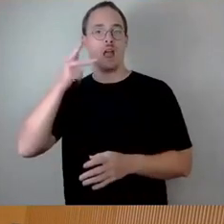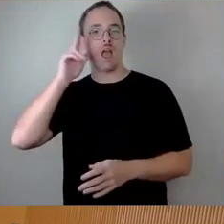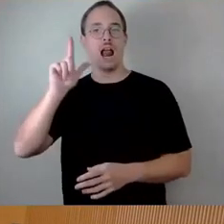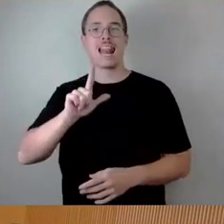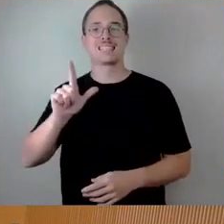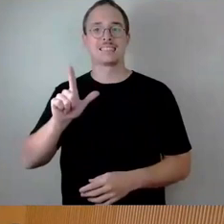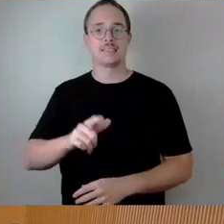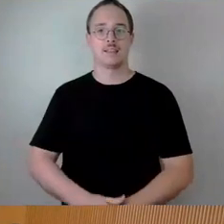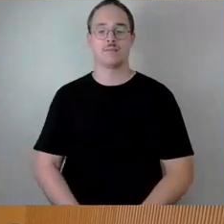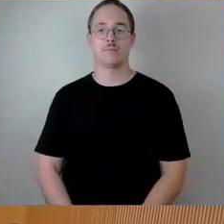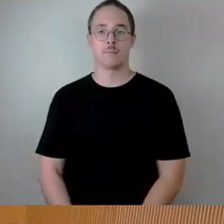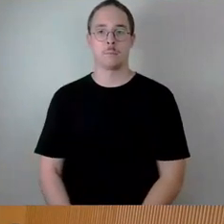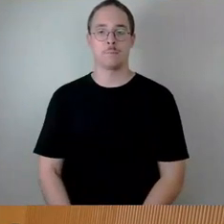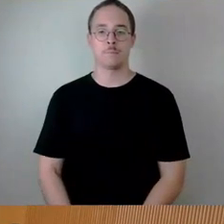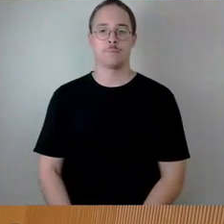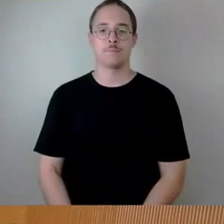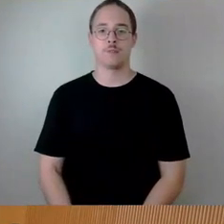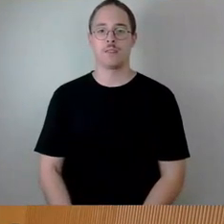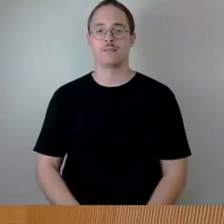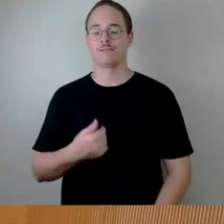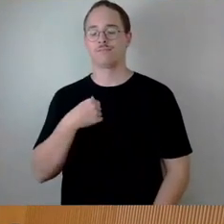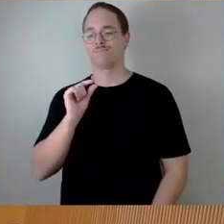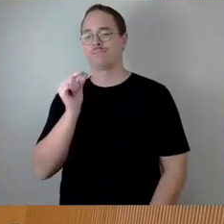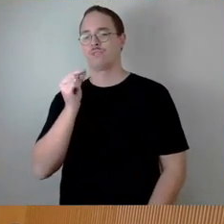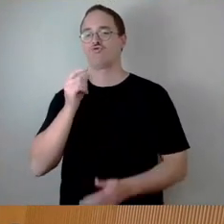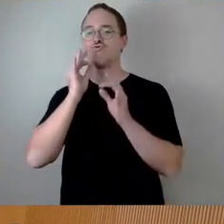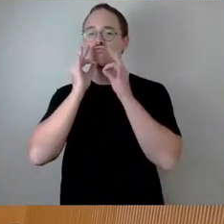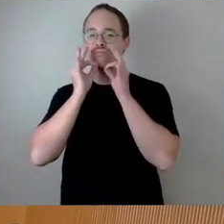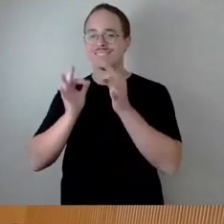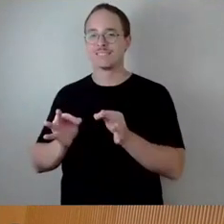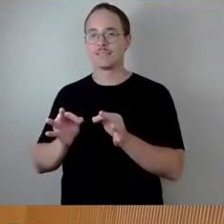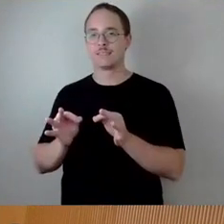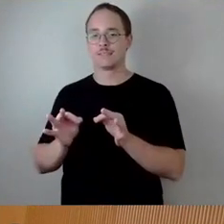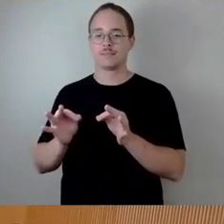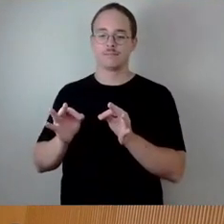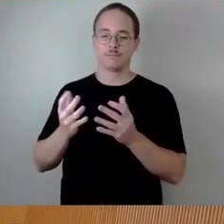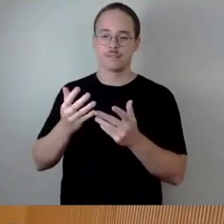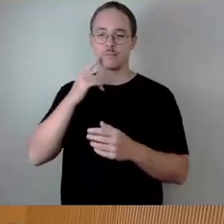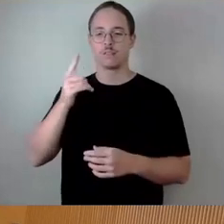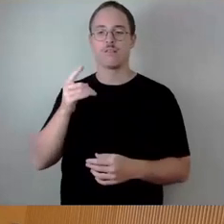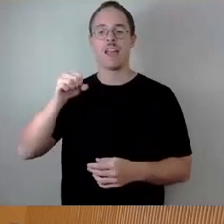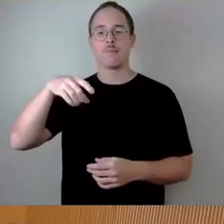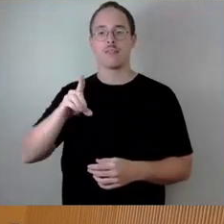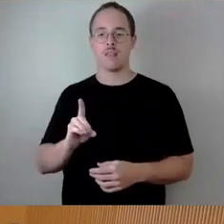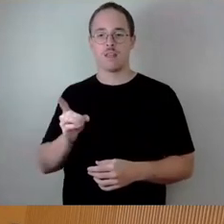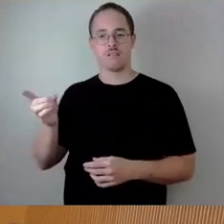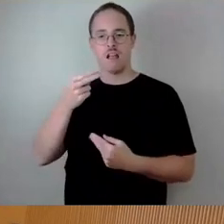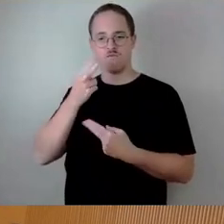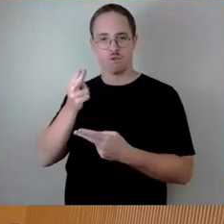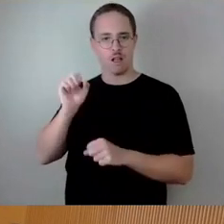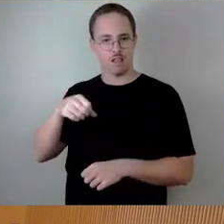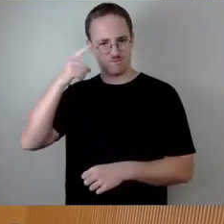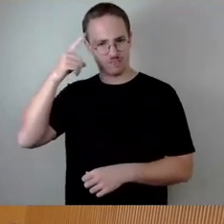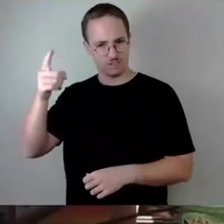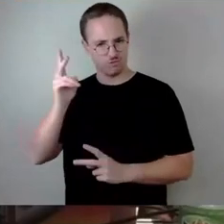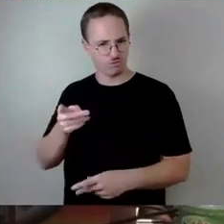Ich würde es vielleicht ein bisschen spezifizieren, wenn Sie sagen, dass nur die SPD die Antwort auf diese Frage wissen kann, bedeutet das implizit, dass